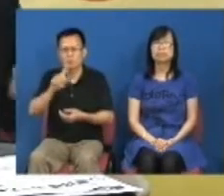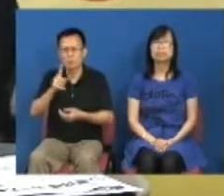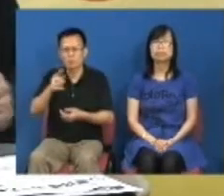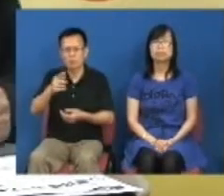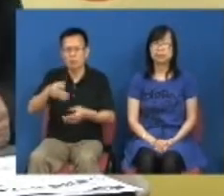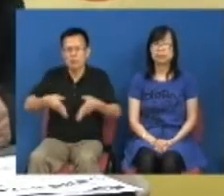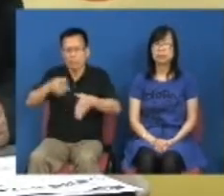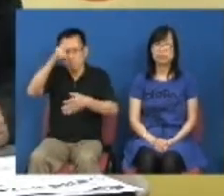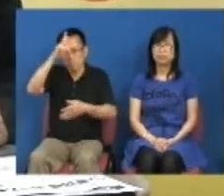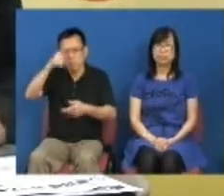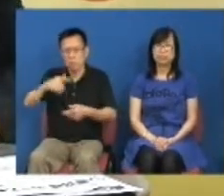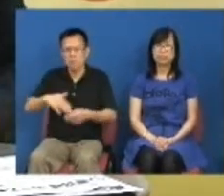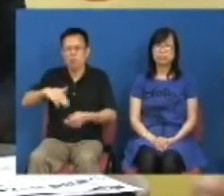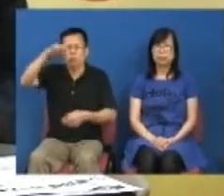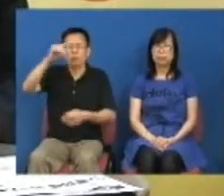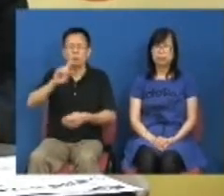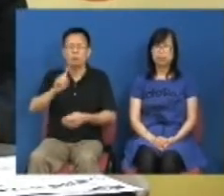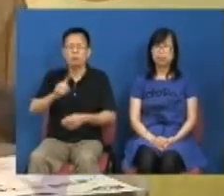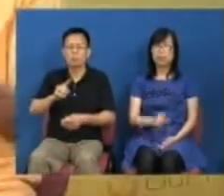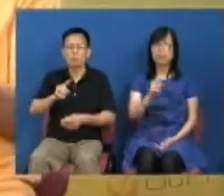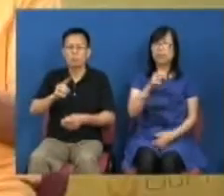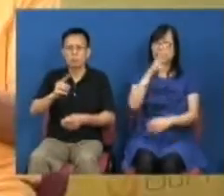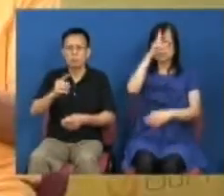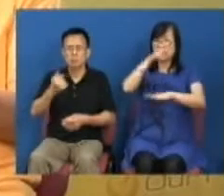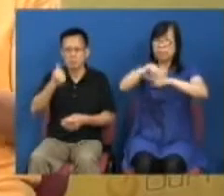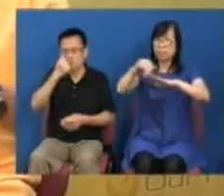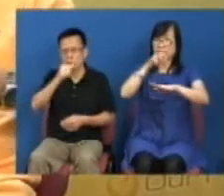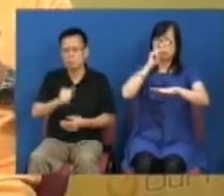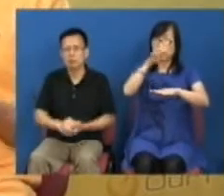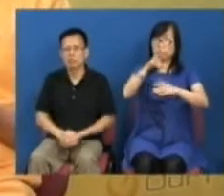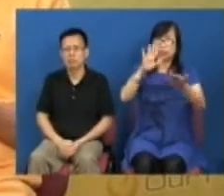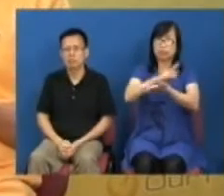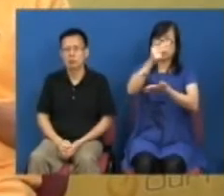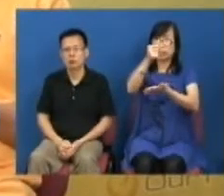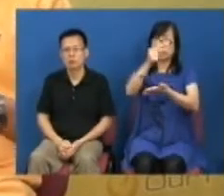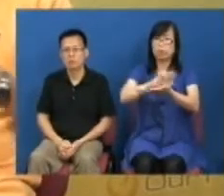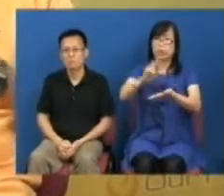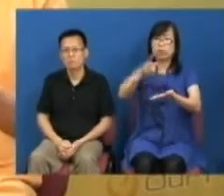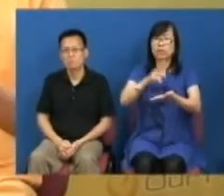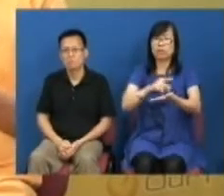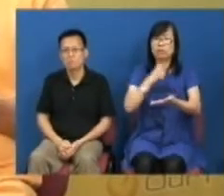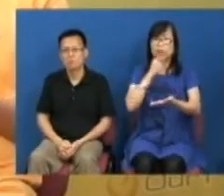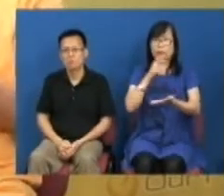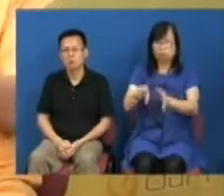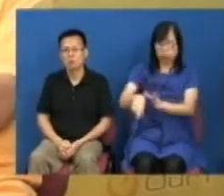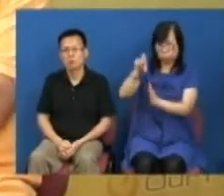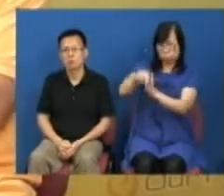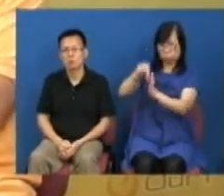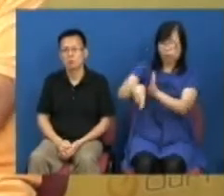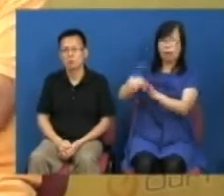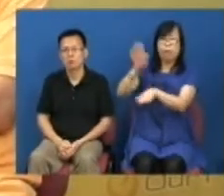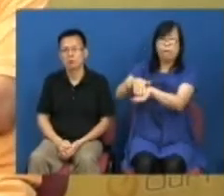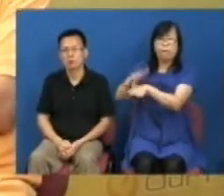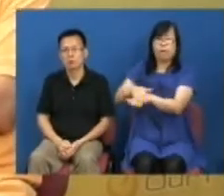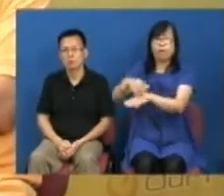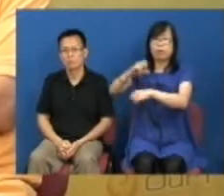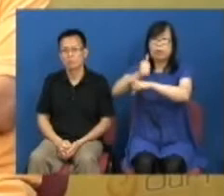高到这样真的离谱这些政策驱人了十年这个恶果就浮现了我们存很多的钱原来落到基金经理